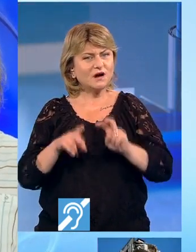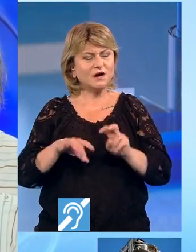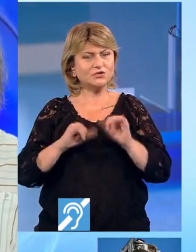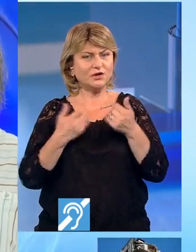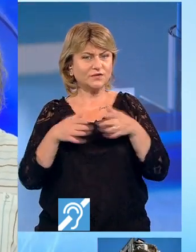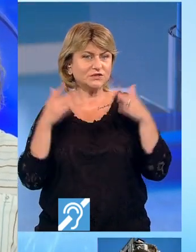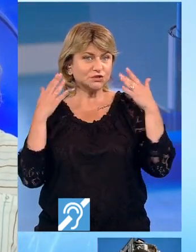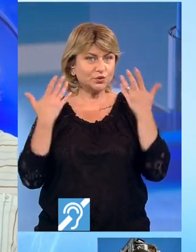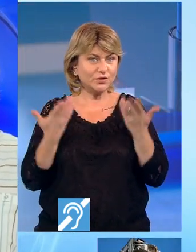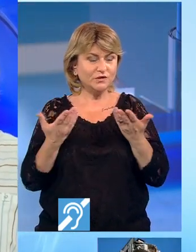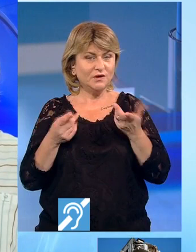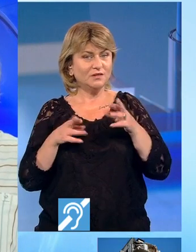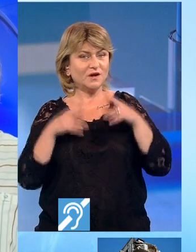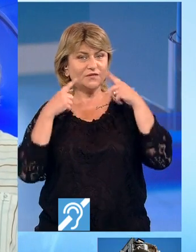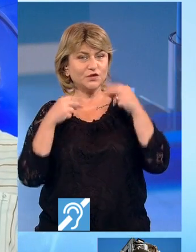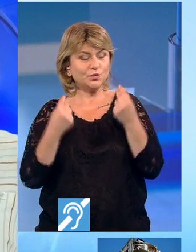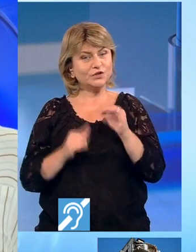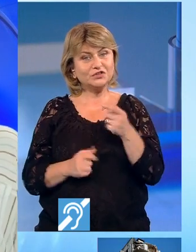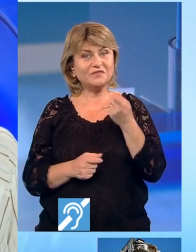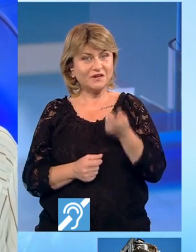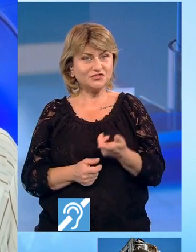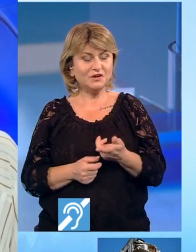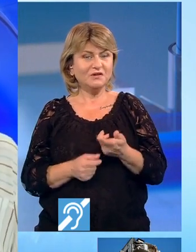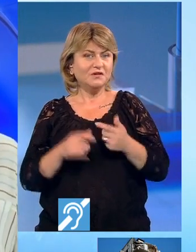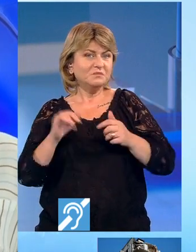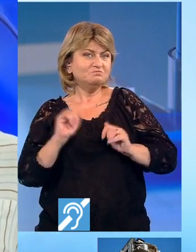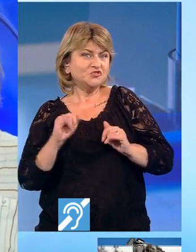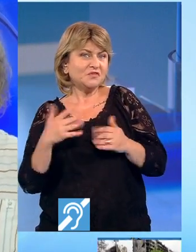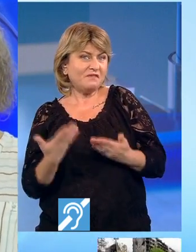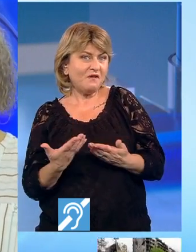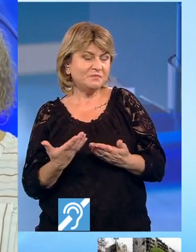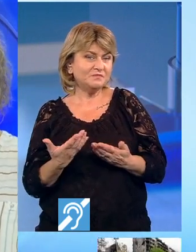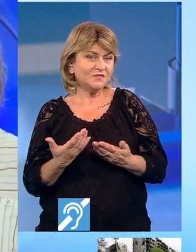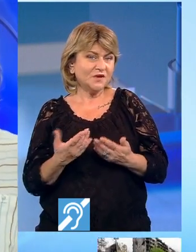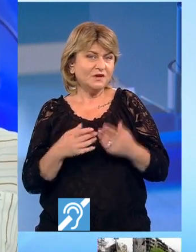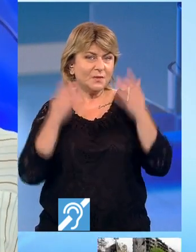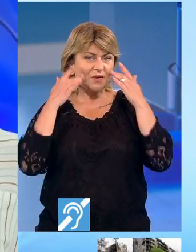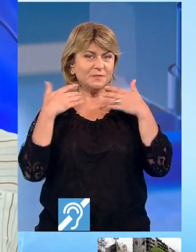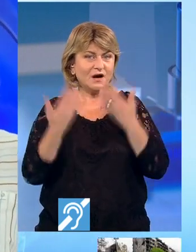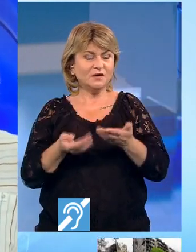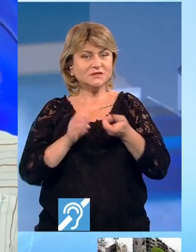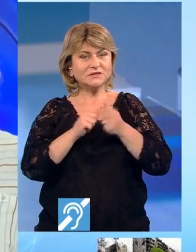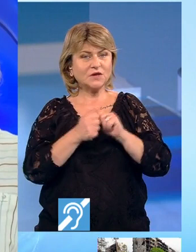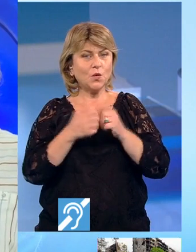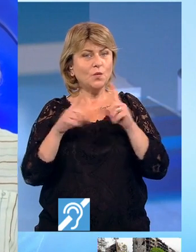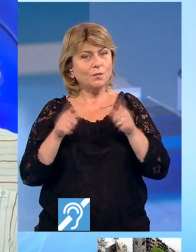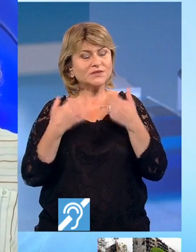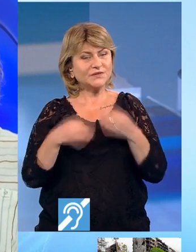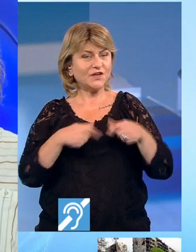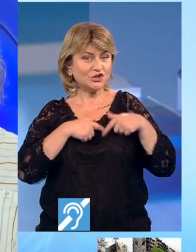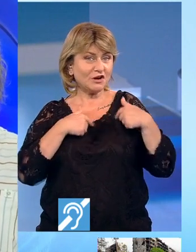fost grijulii, dar vești bune și financiar din partea cuiva care îi premiază sau poate fi generos.